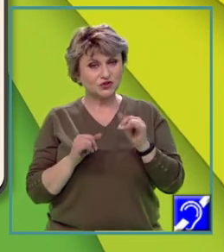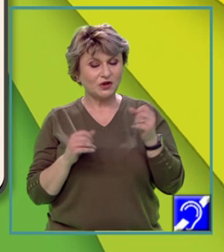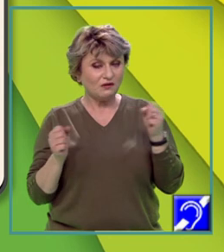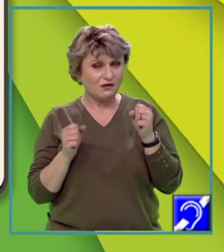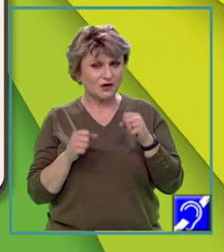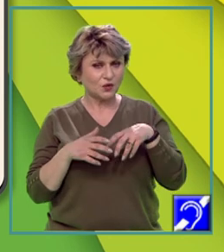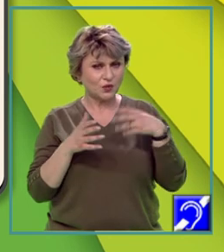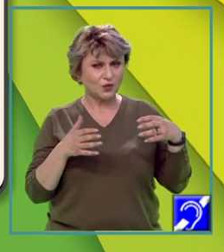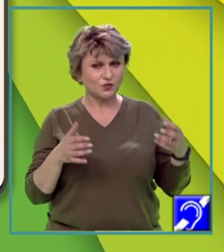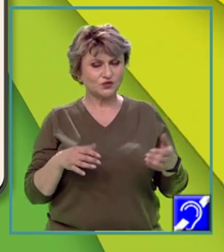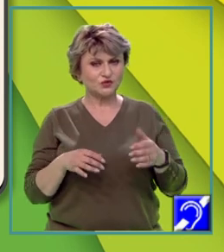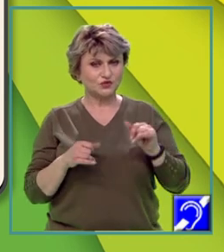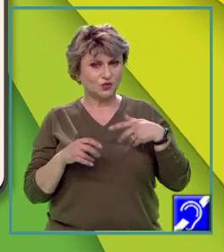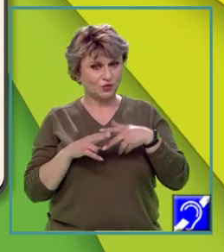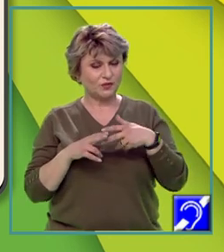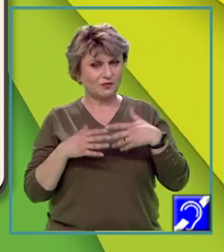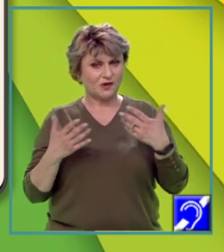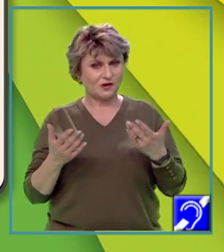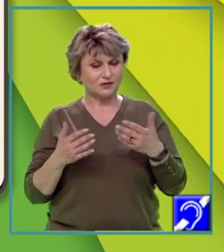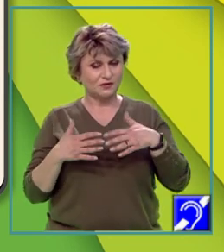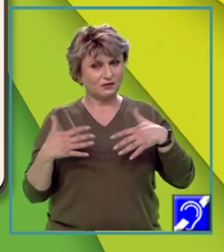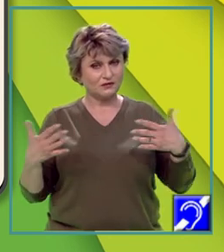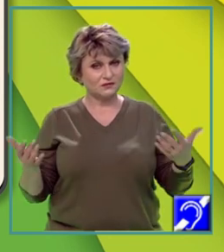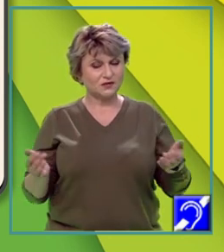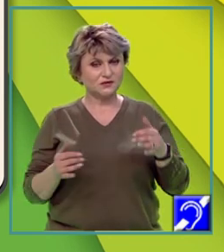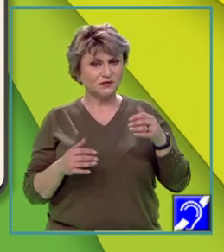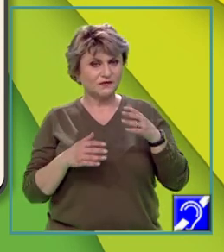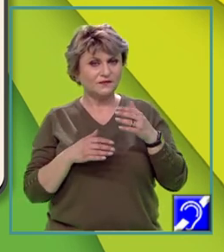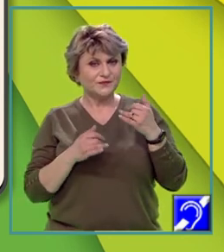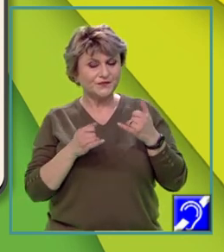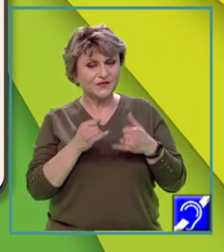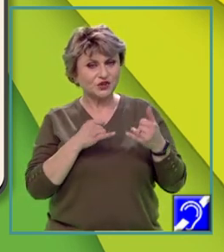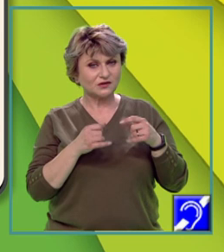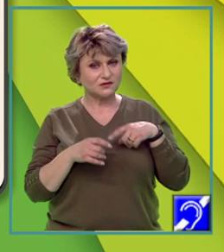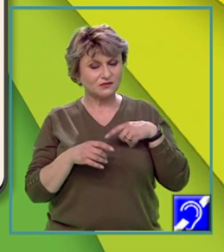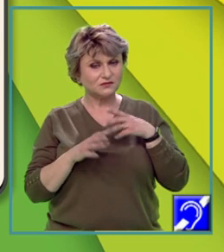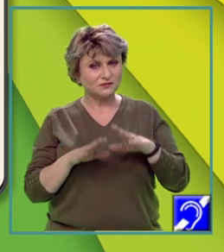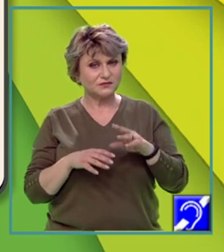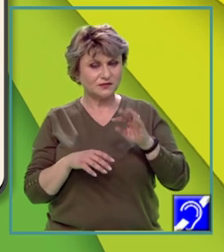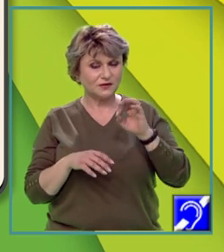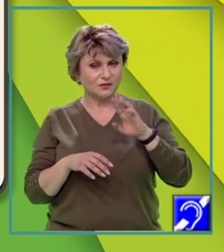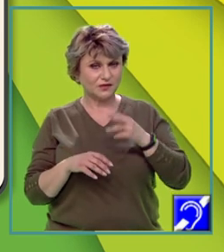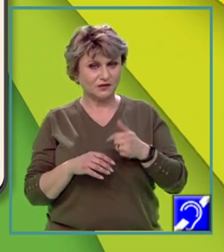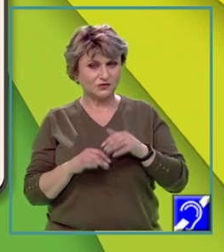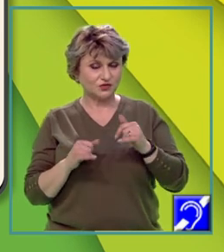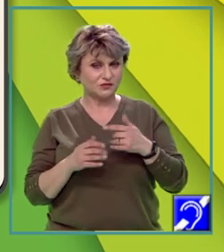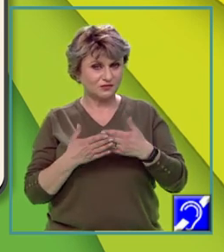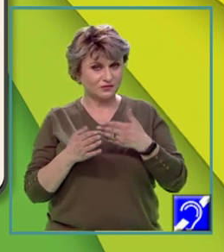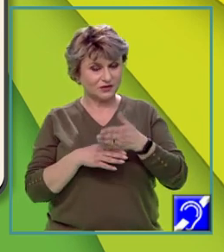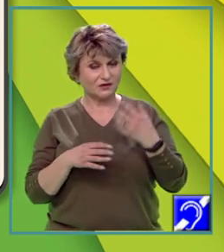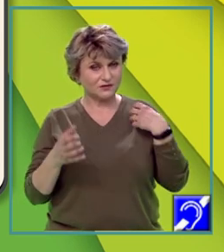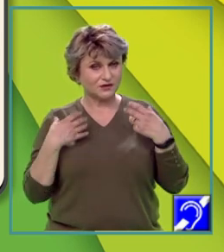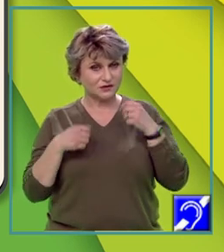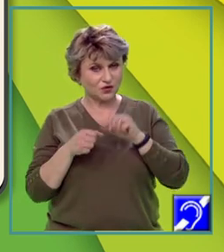podzolice și mlaștenile ocupă mari întinderi. Vecetația specifică este cea de tundră. Dintre activitățile